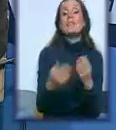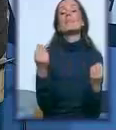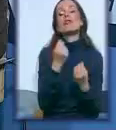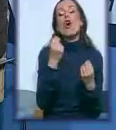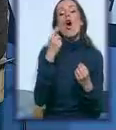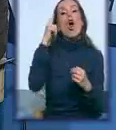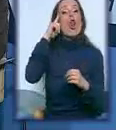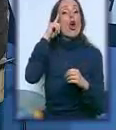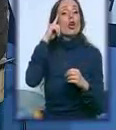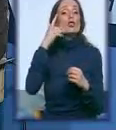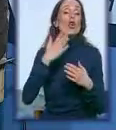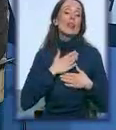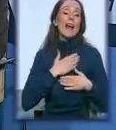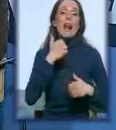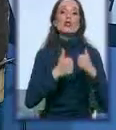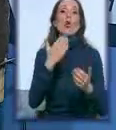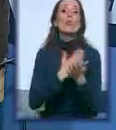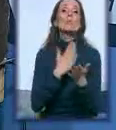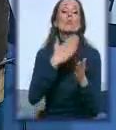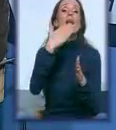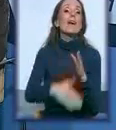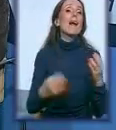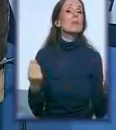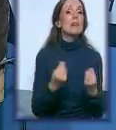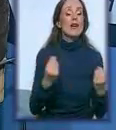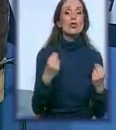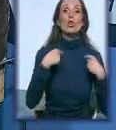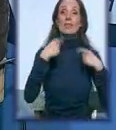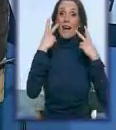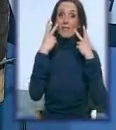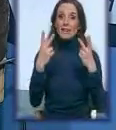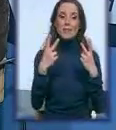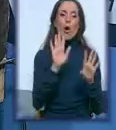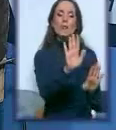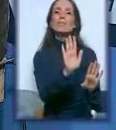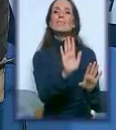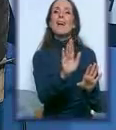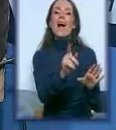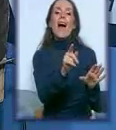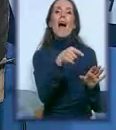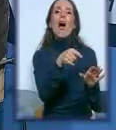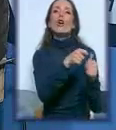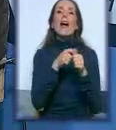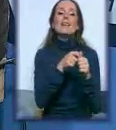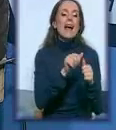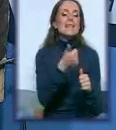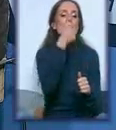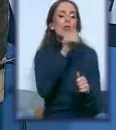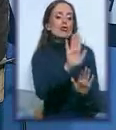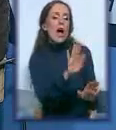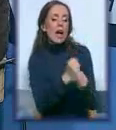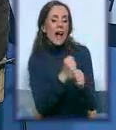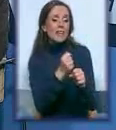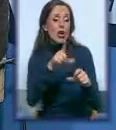ide na kraju. budžetom. bude pred kraj. Zašto? Da bi vidjeli prvo organizacije da konkurišu oko svojih resursnih sekretarijata, pa u ministarstvima.